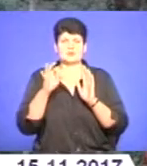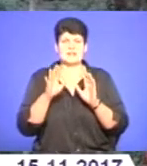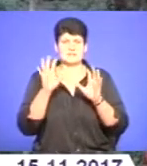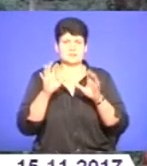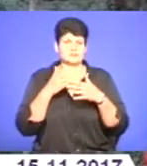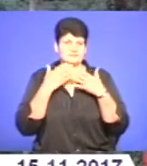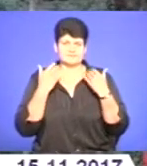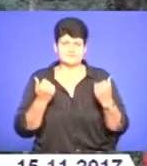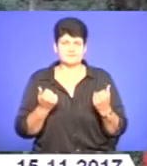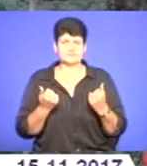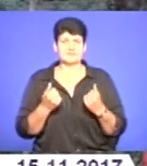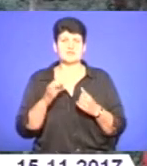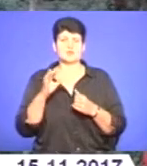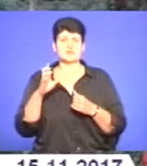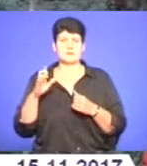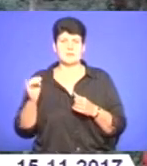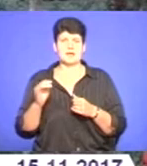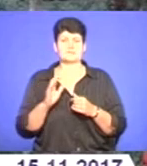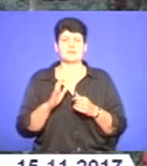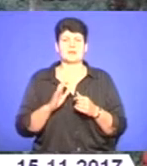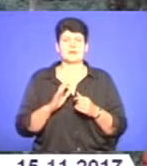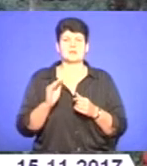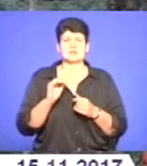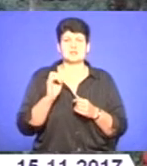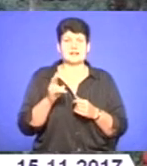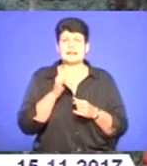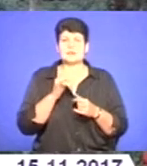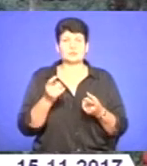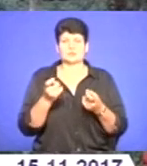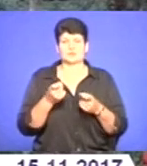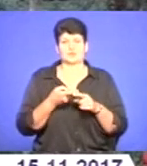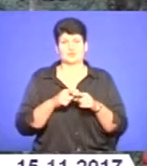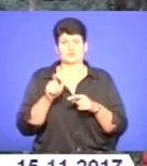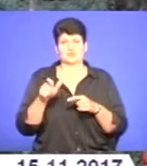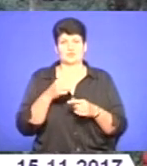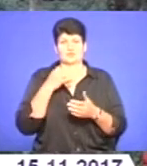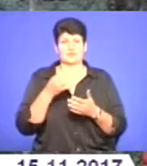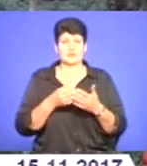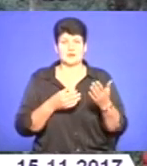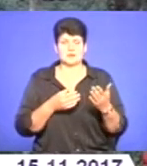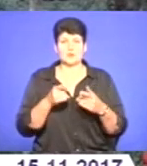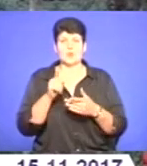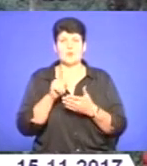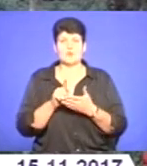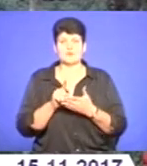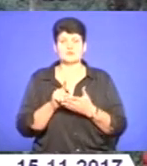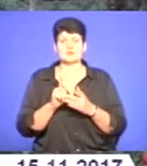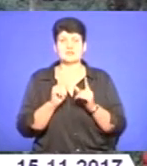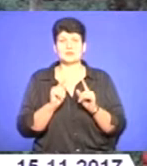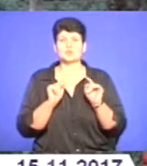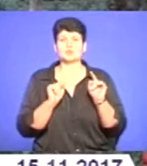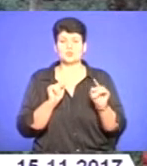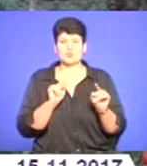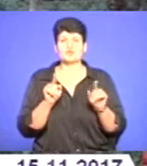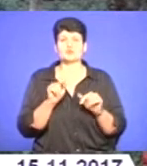керівник ОСББ, чи керівник, підприємство, яке обслуговує житловий фонд, не вправі притягнути дану особу до відповідальності. Його обов'язки виключно полягають в тому,